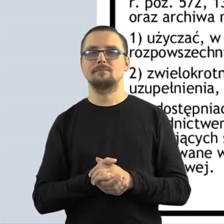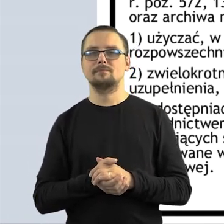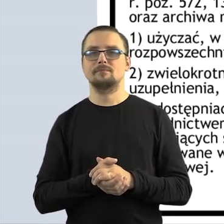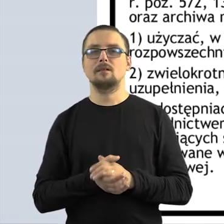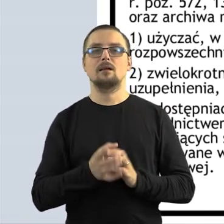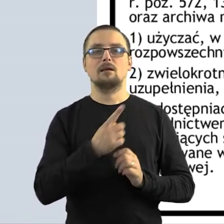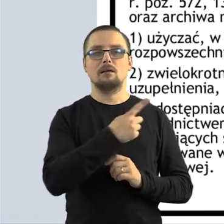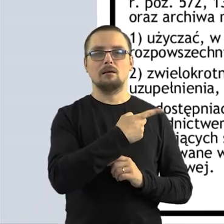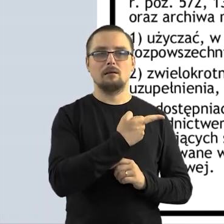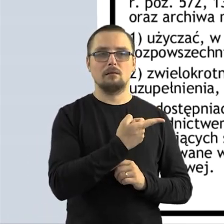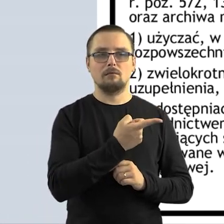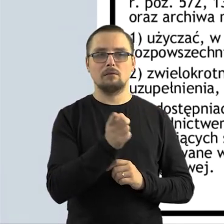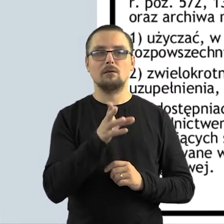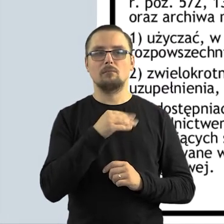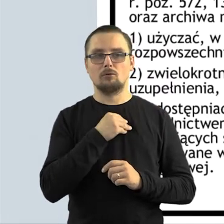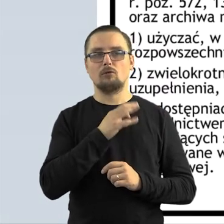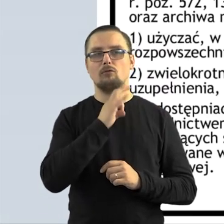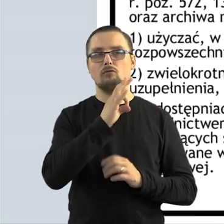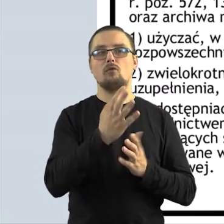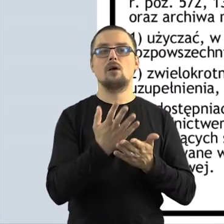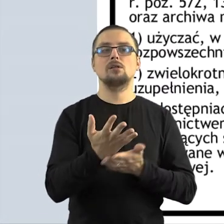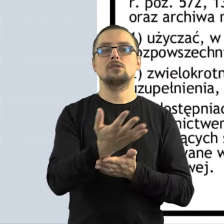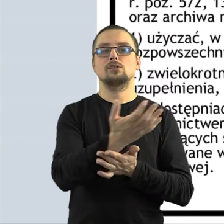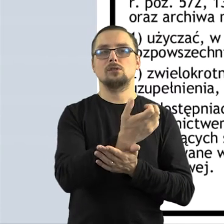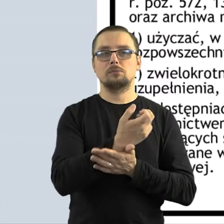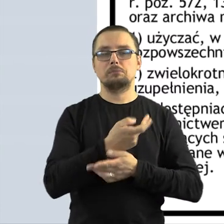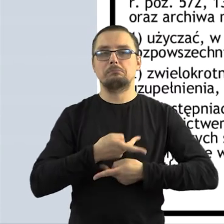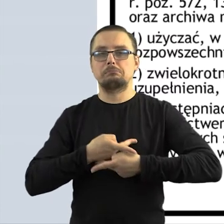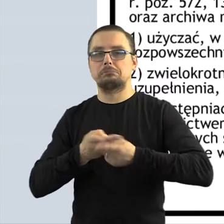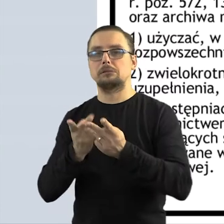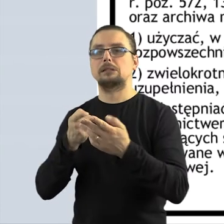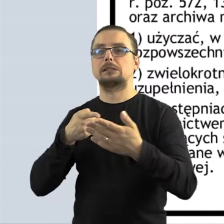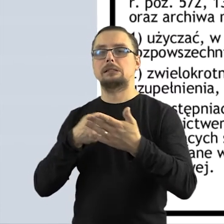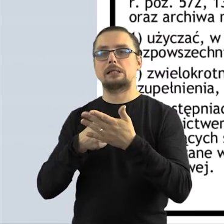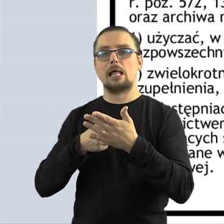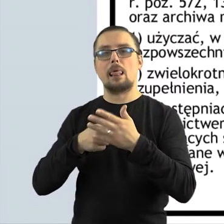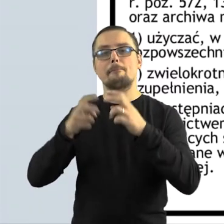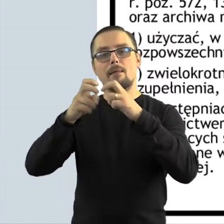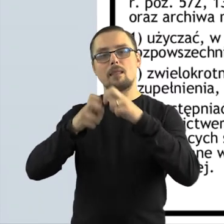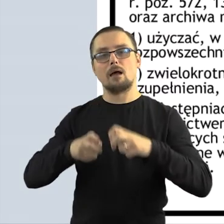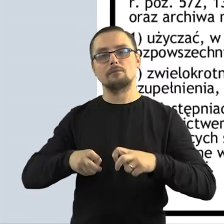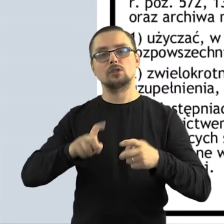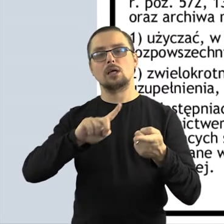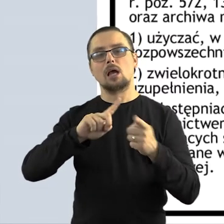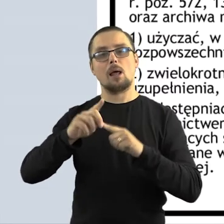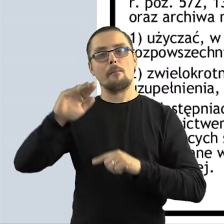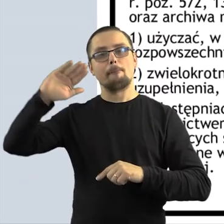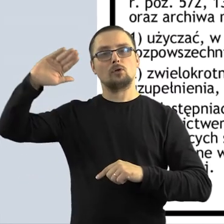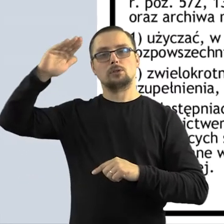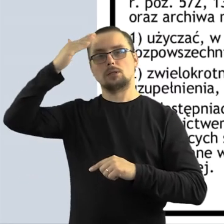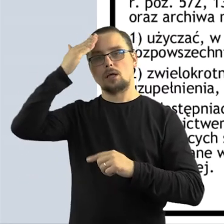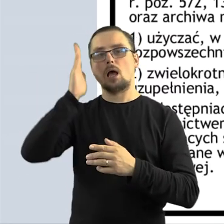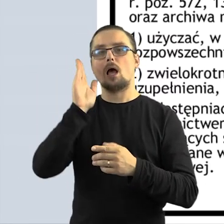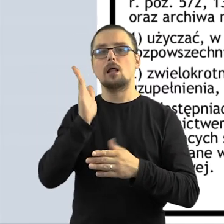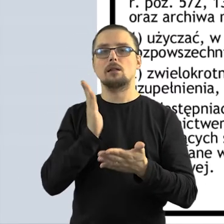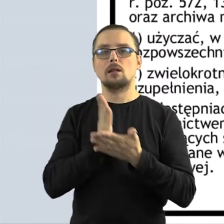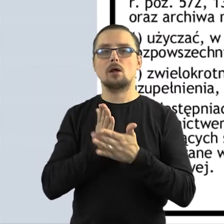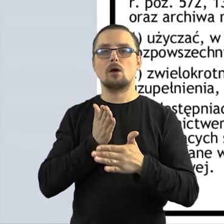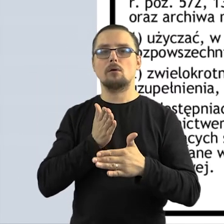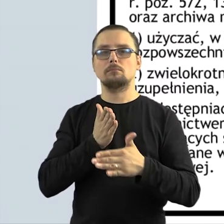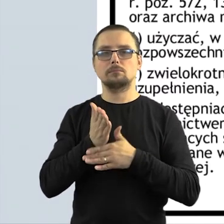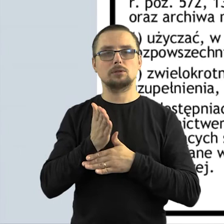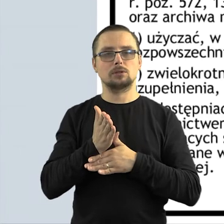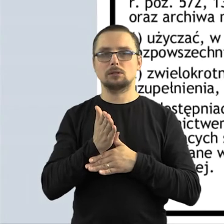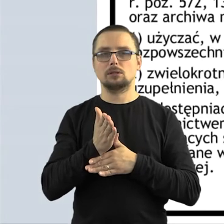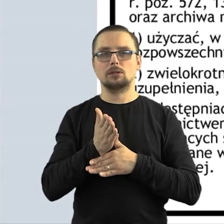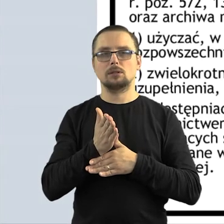że mogą Państwo udostępniać zbiory swoje do celów badawczych lub poznawczych, ale tylko i wyłącznie za pośrednictwem